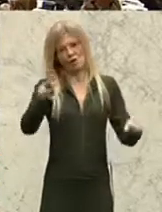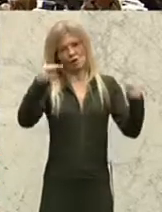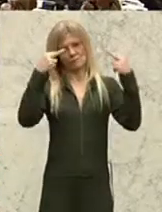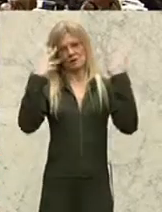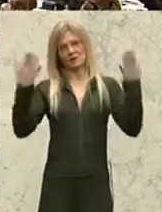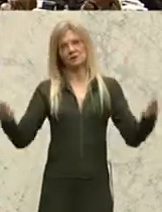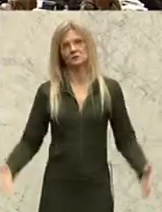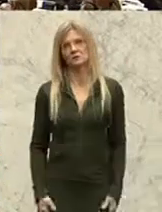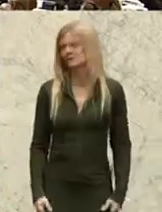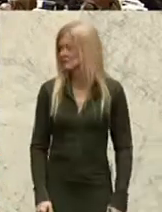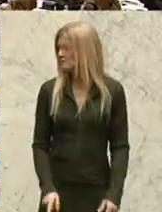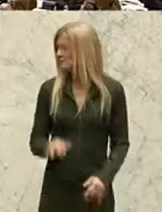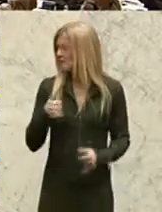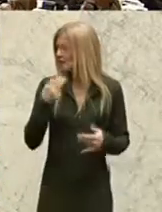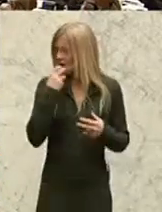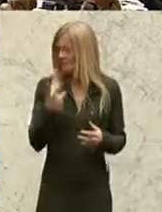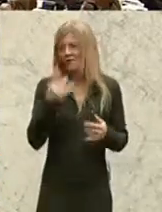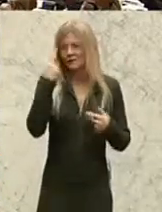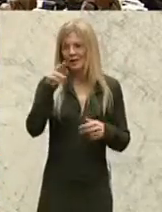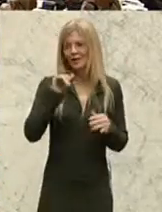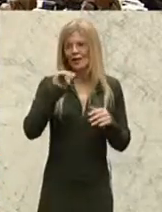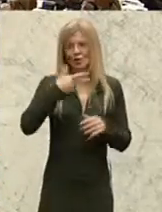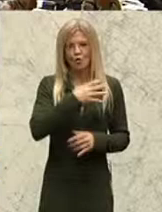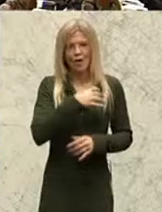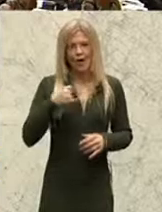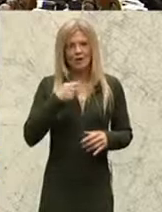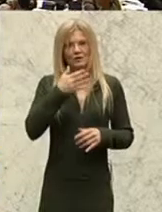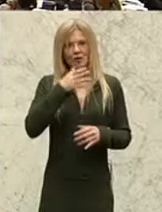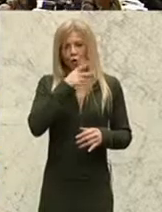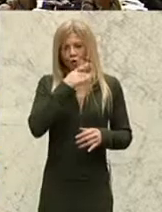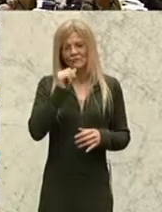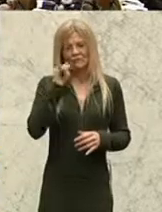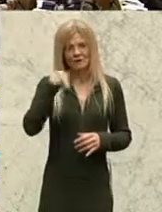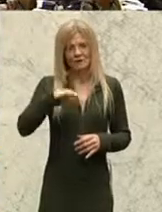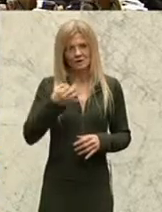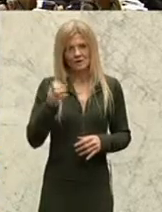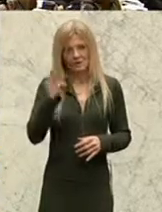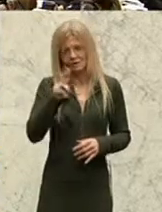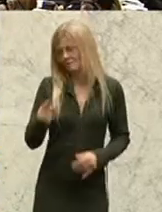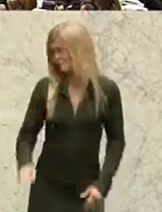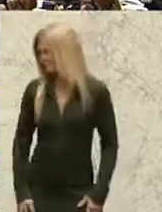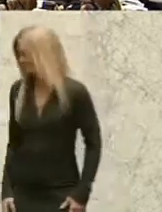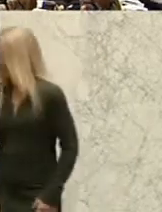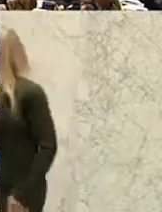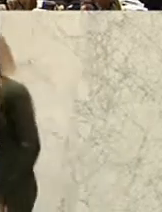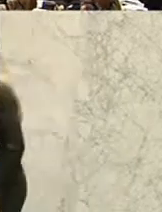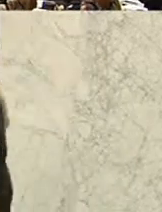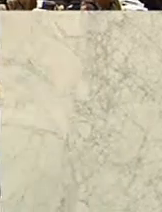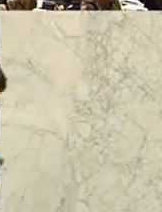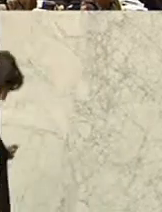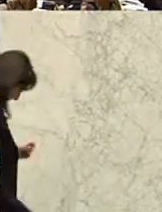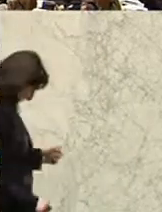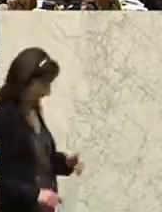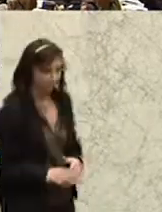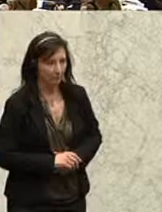Die Expertenmeinungen zu Glyphosat würden auseinandergehen, sagt Erwin Preiner, Landwirtschaftssprecher der SPÖ. Daher braucht man für eine Entscheidung